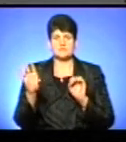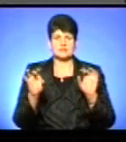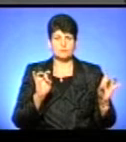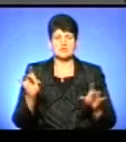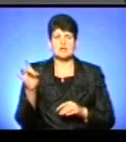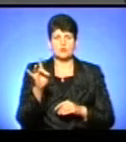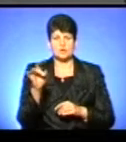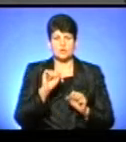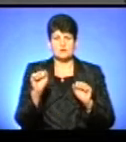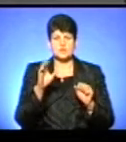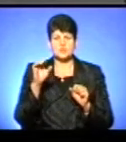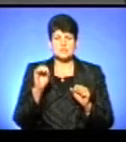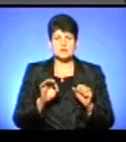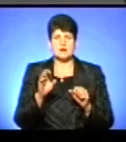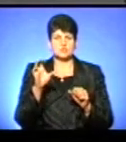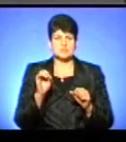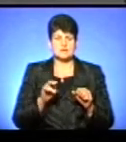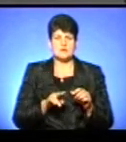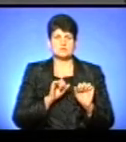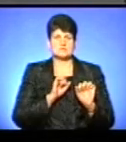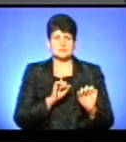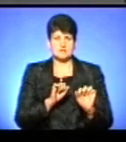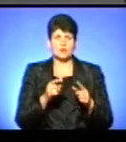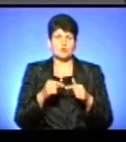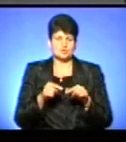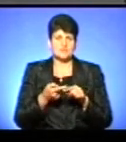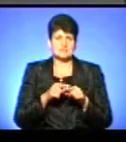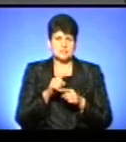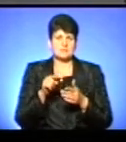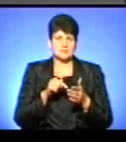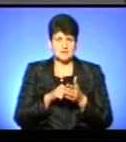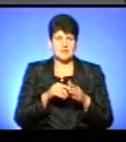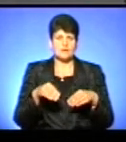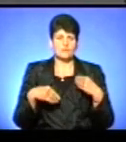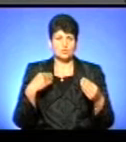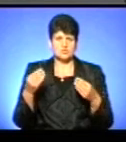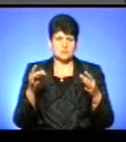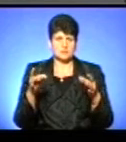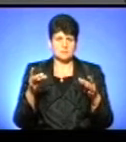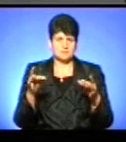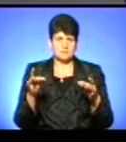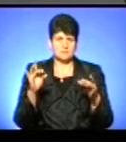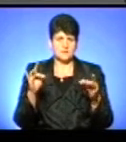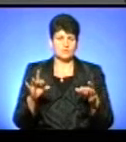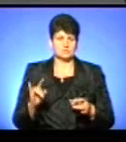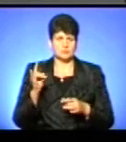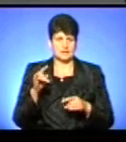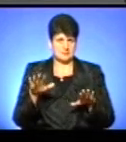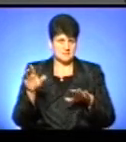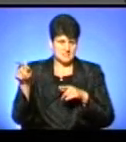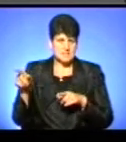управління соціального захисту, районні державні адміністрації, які організують питання вручення пакунки малюка на місці. Тобто